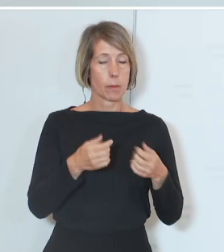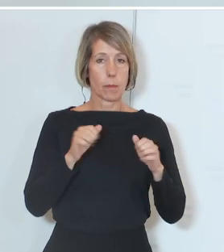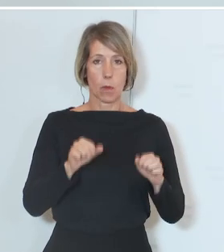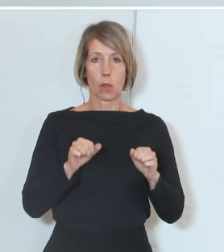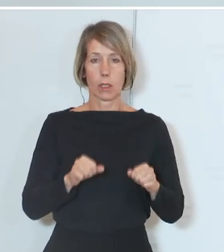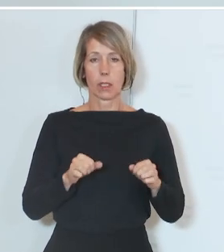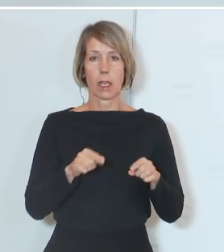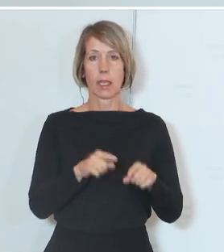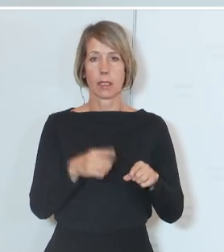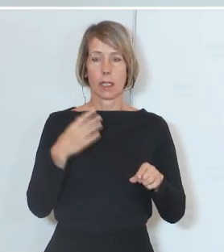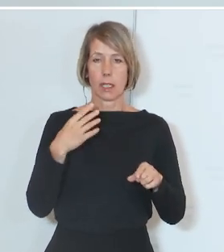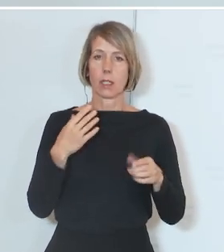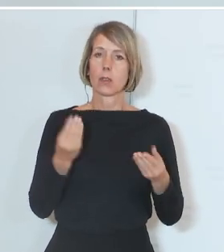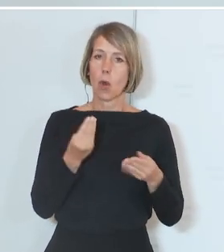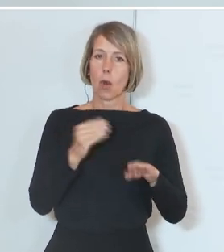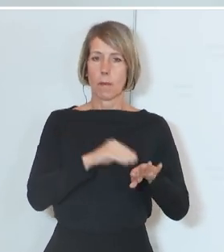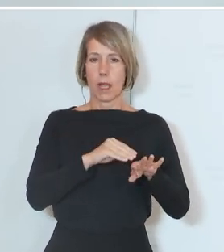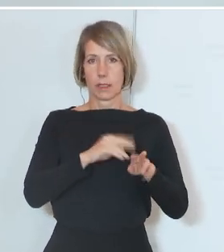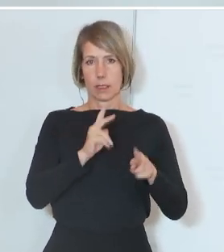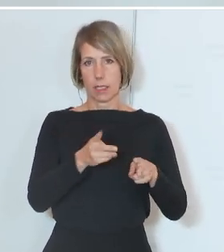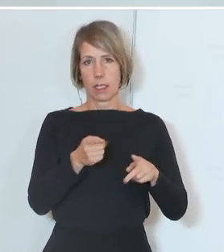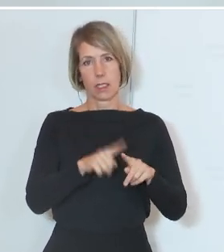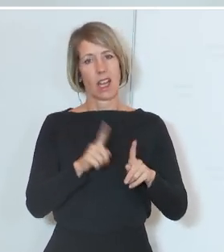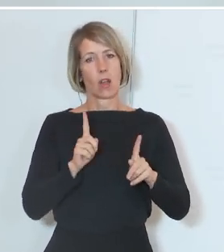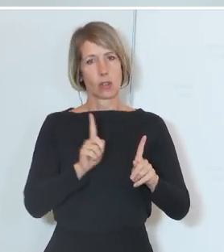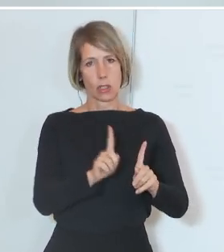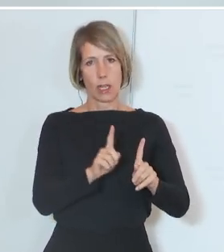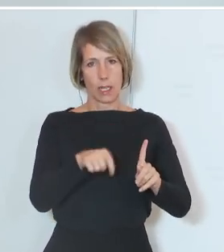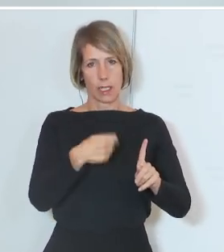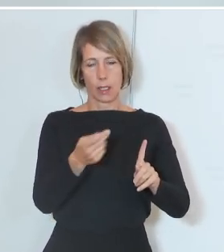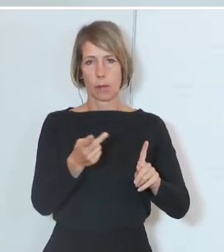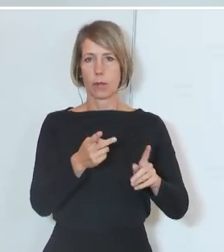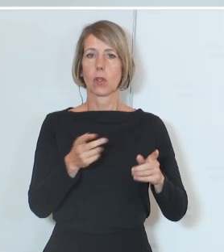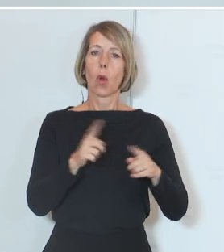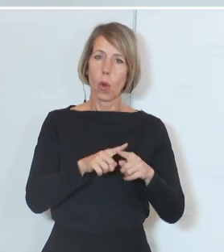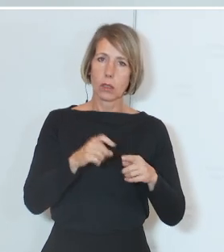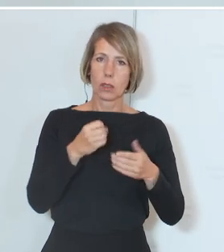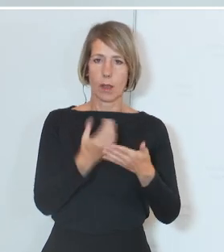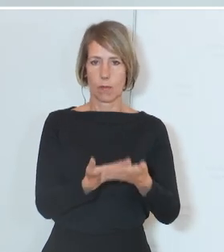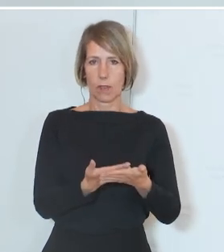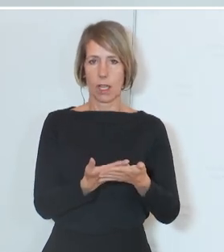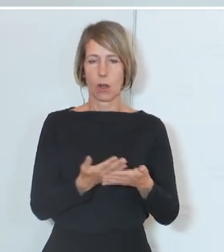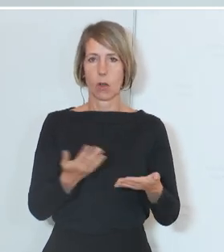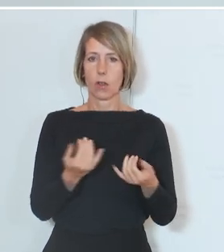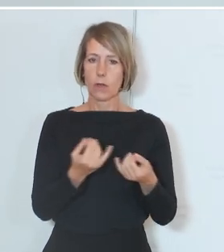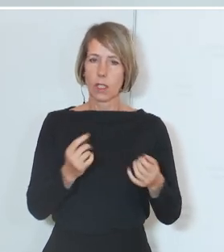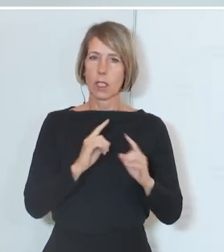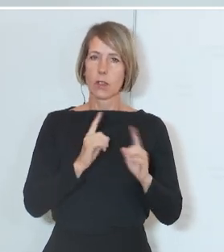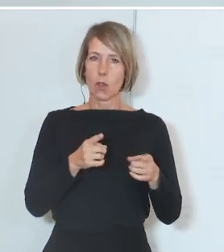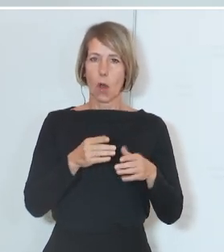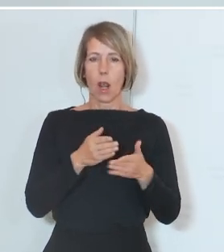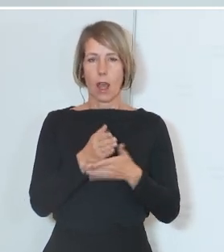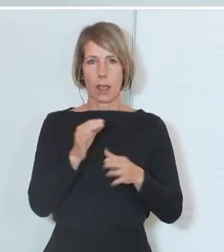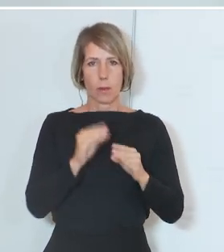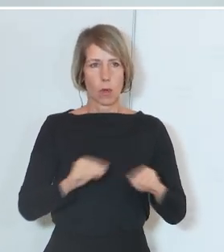zu melden, dass es Ansprechstellen gibt, aber auch Empfehlungen, wie auf antisemitische Äußerungen insbesondere im Unterricht